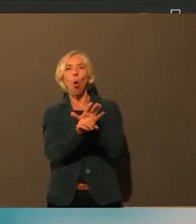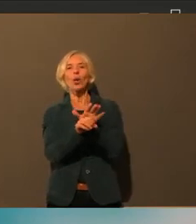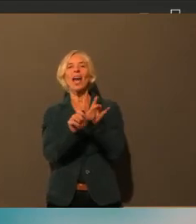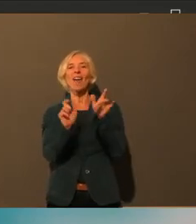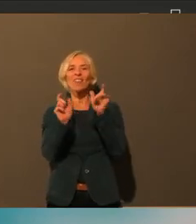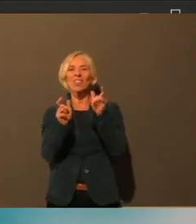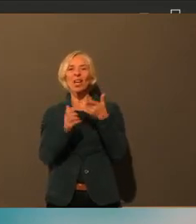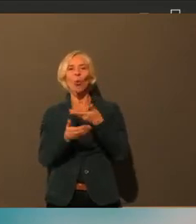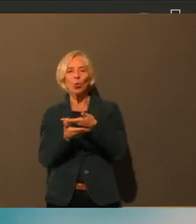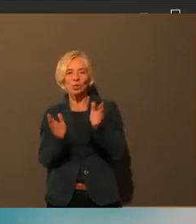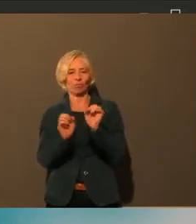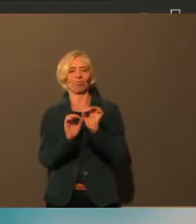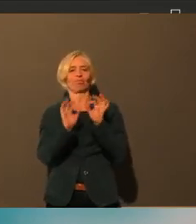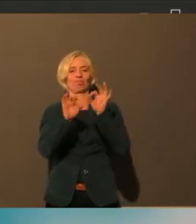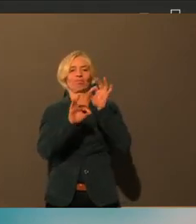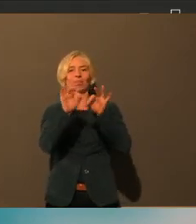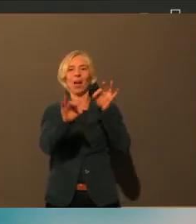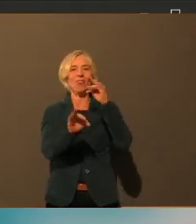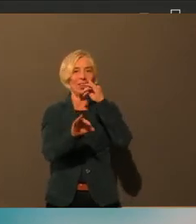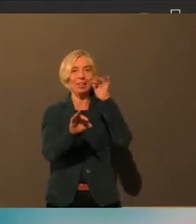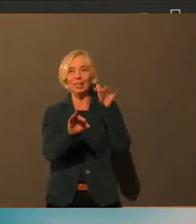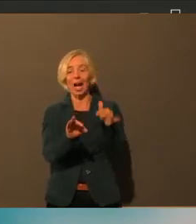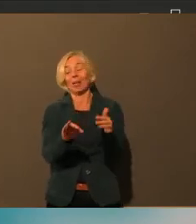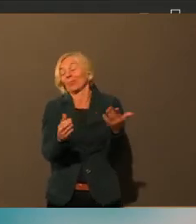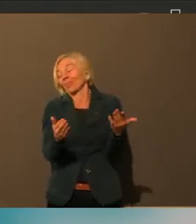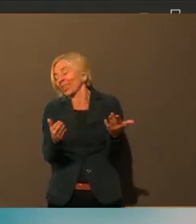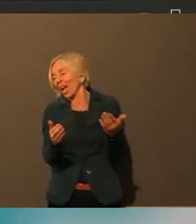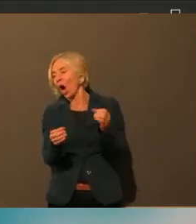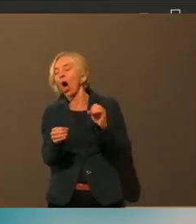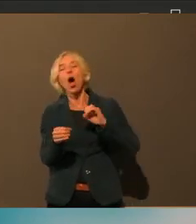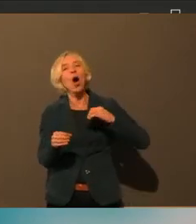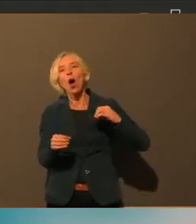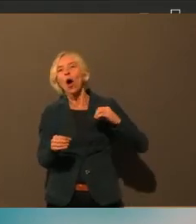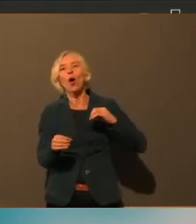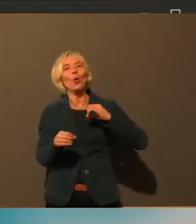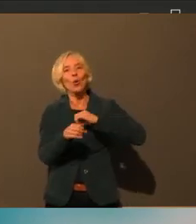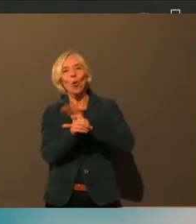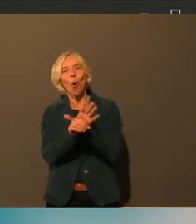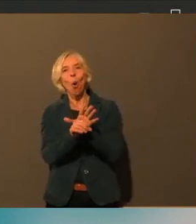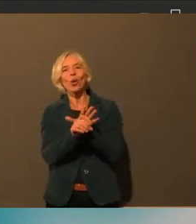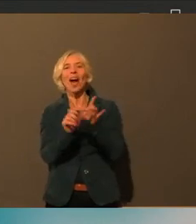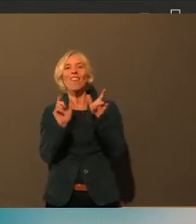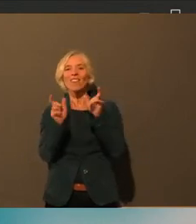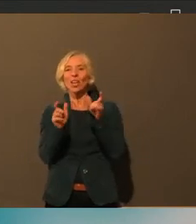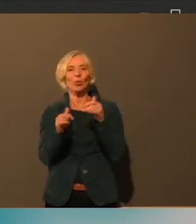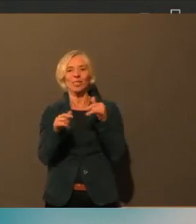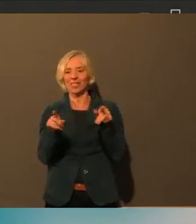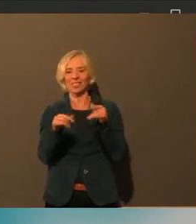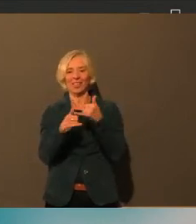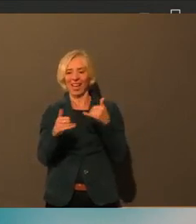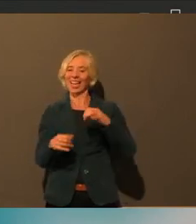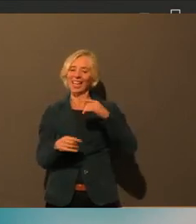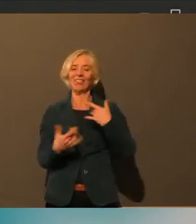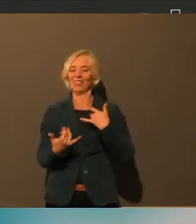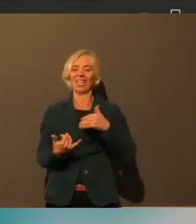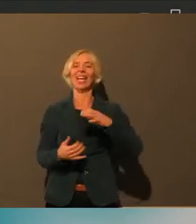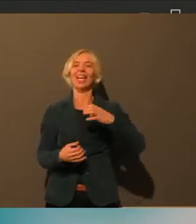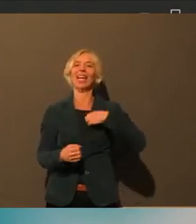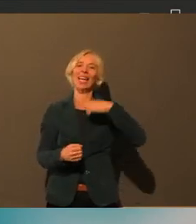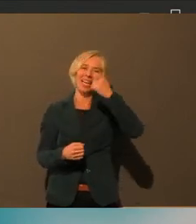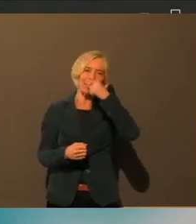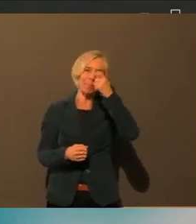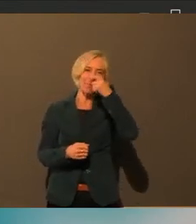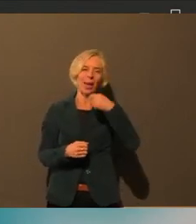Dr. Wiedmanns-Wolk sagt, auch ein grippaler Infekt wird durch ein Virus hervorgerufen. Aber das ist,